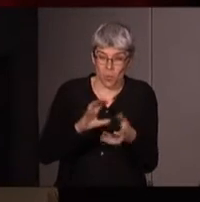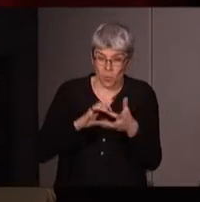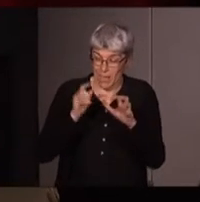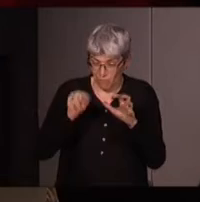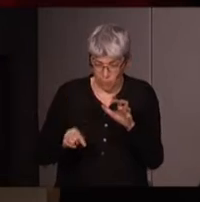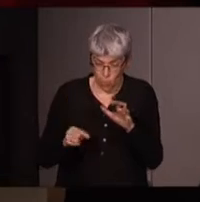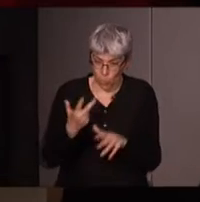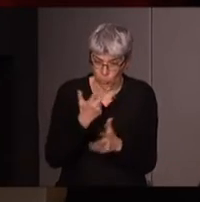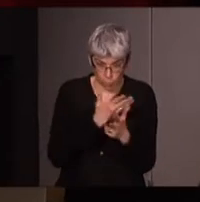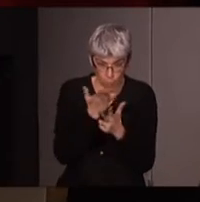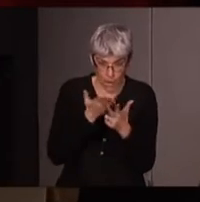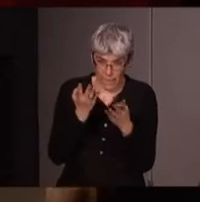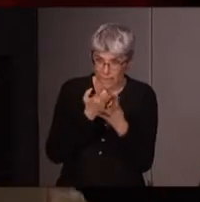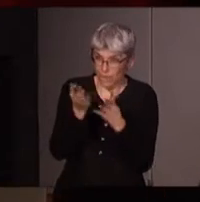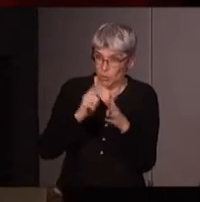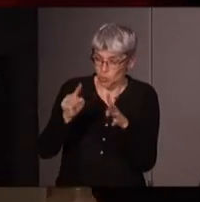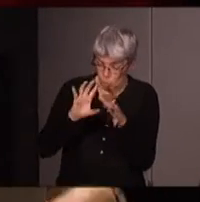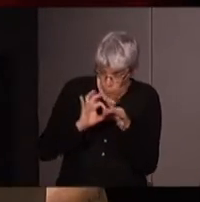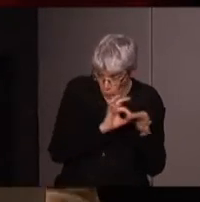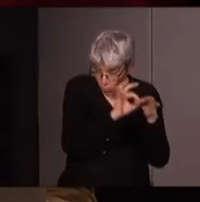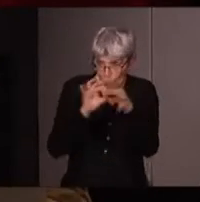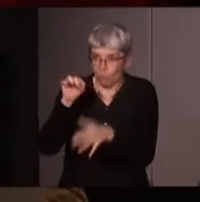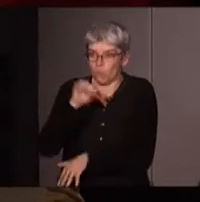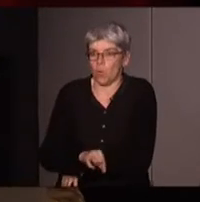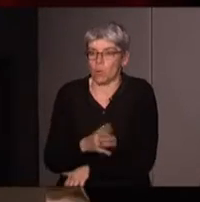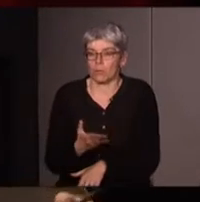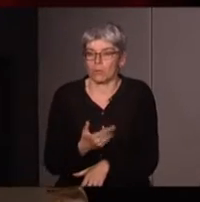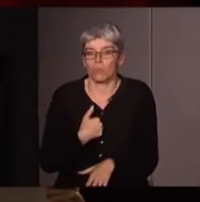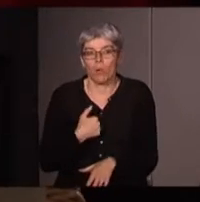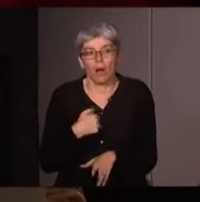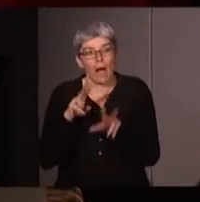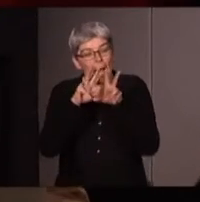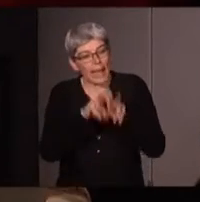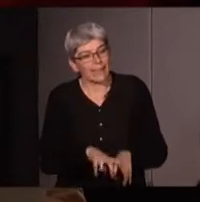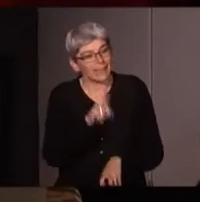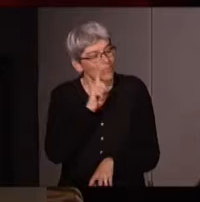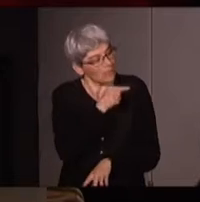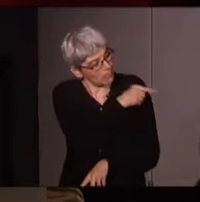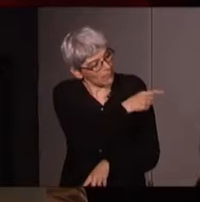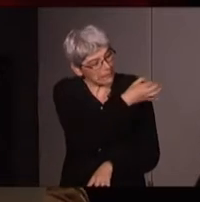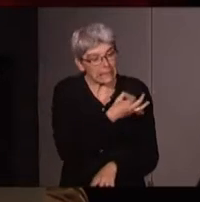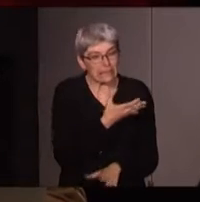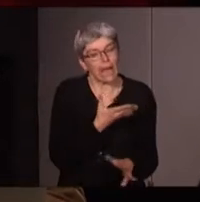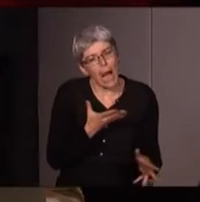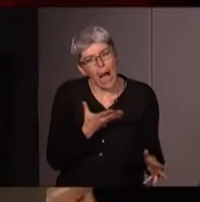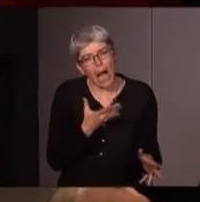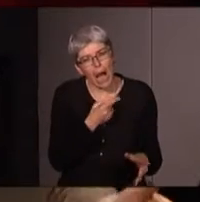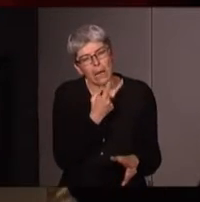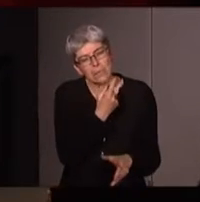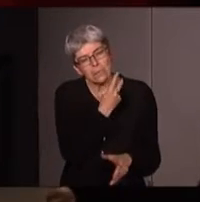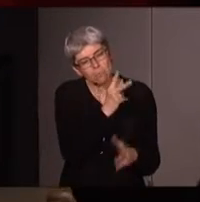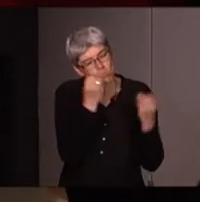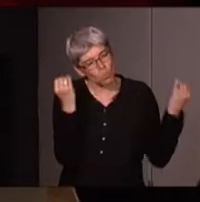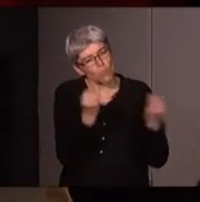trois, quatre choses ensemble, si on met. Et quand j'entends l'analyse d'Émilie, je me dis, eh bien, dans ces